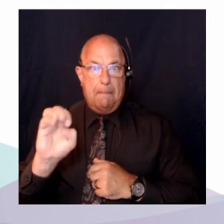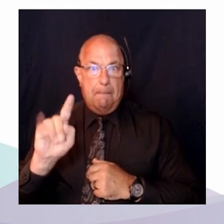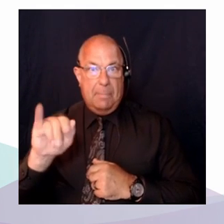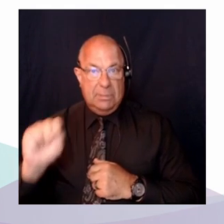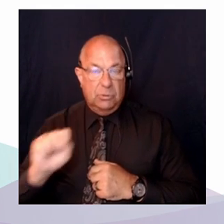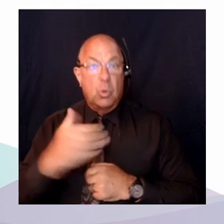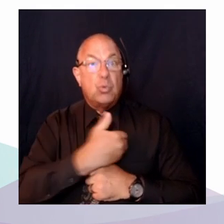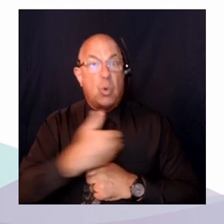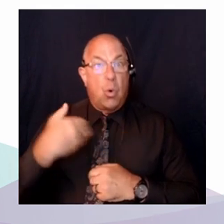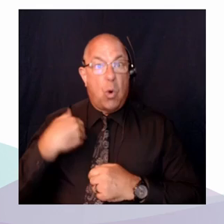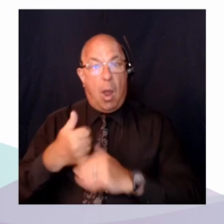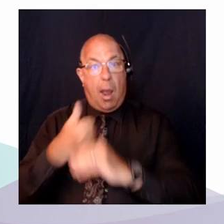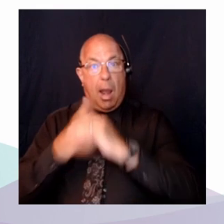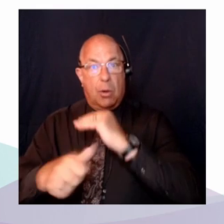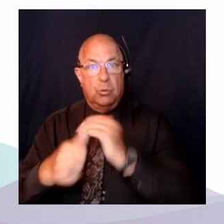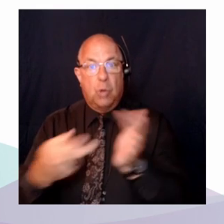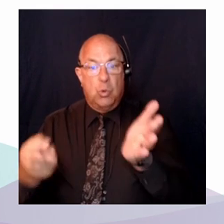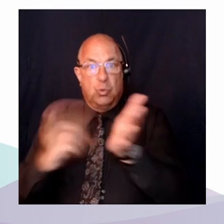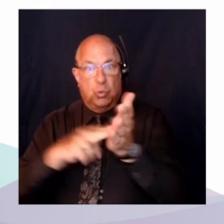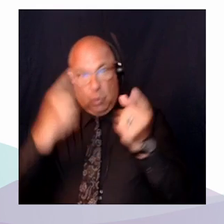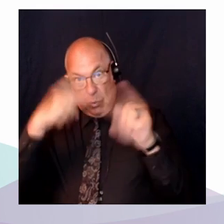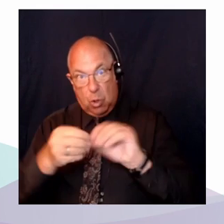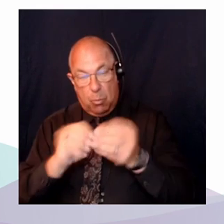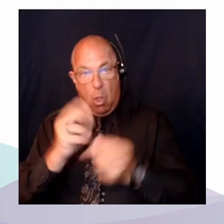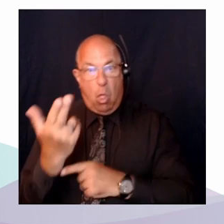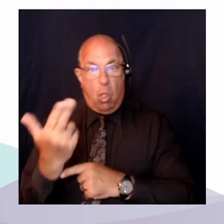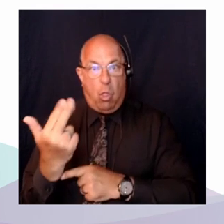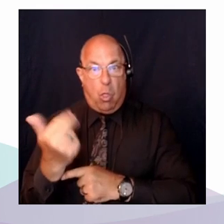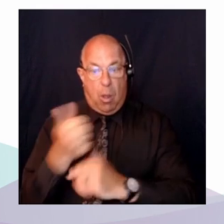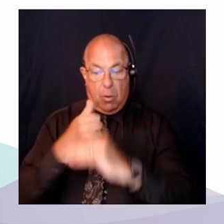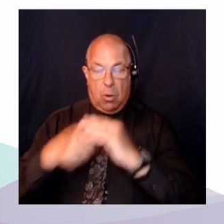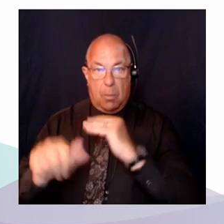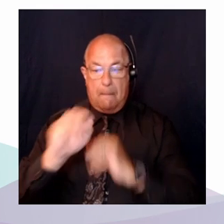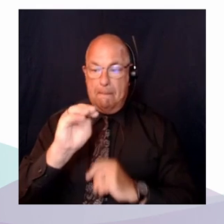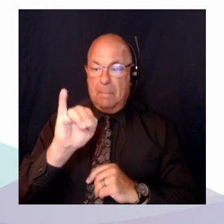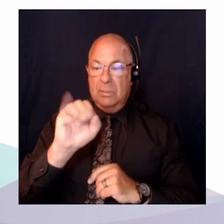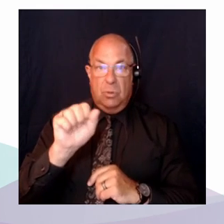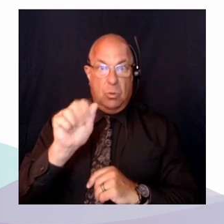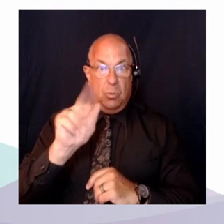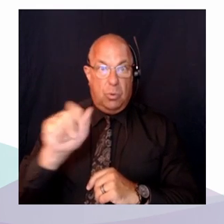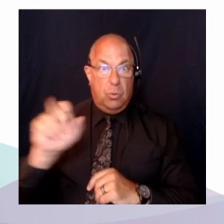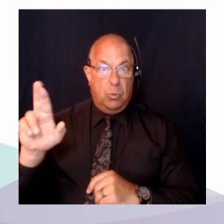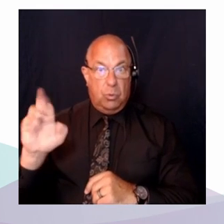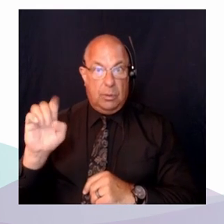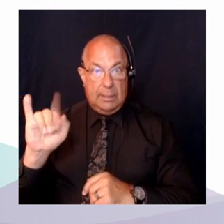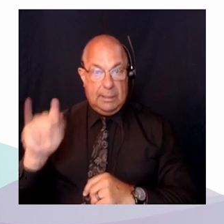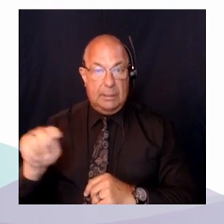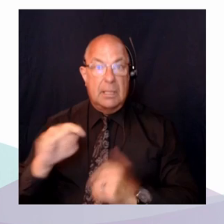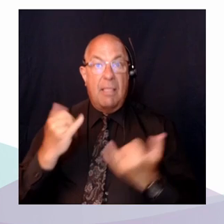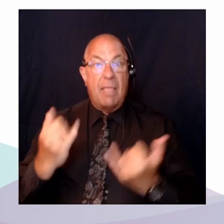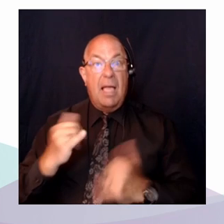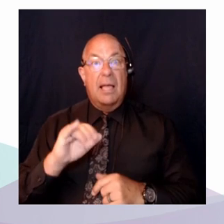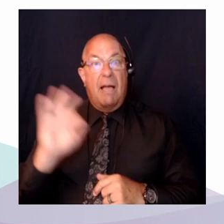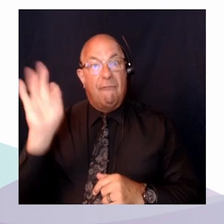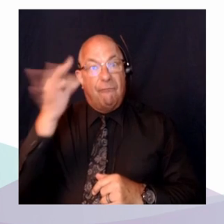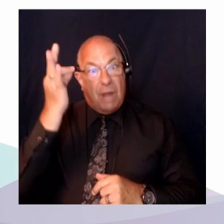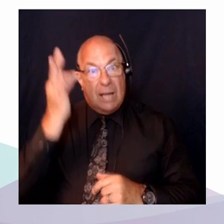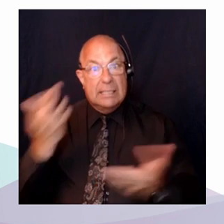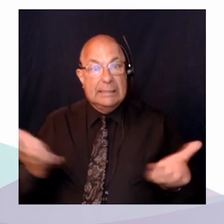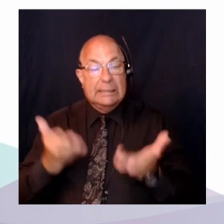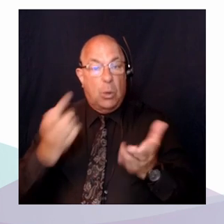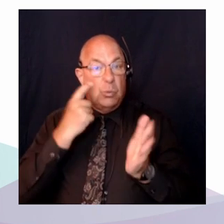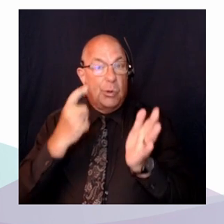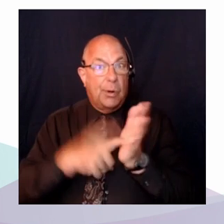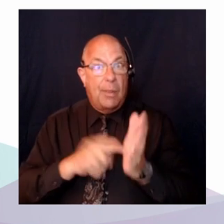Mississaugas de crédit. La fédération reconnaît que le congrès, bien que tenu de manière virtuelle, est